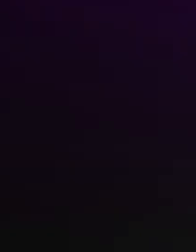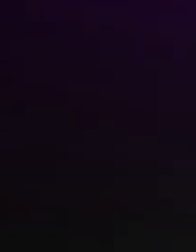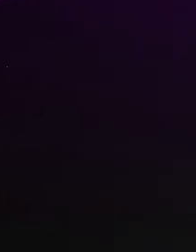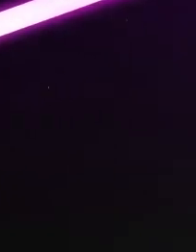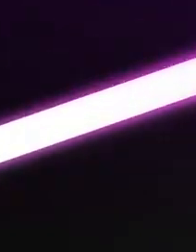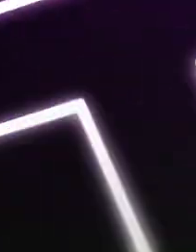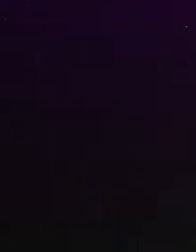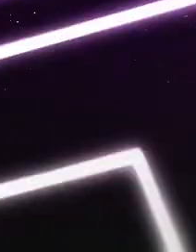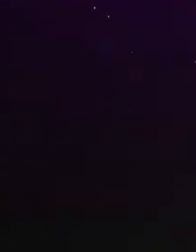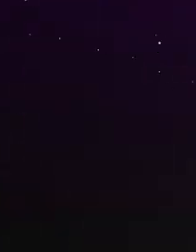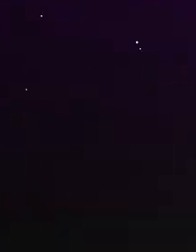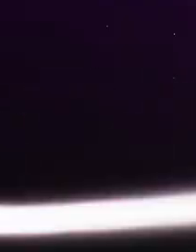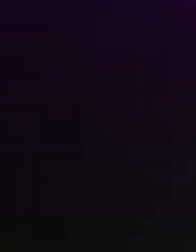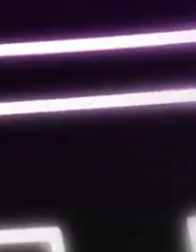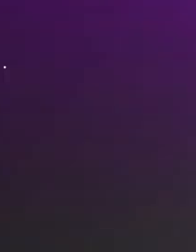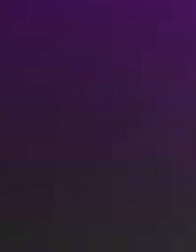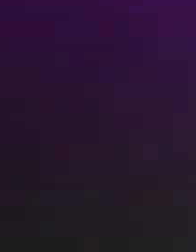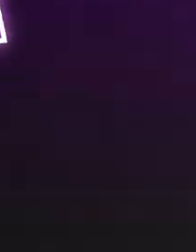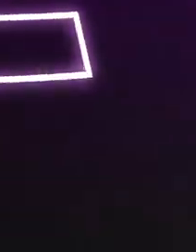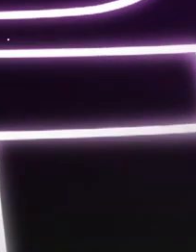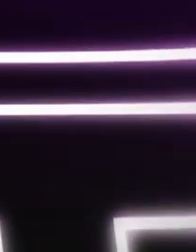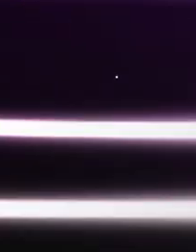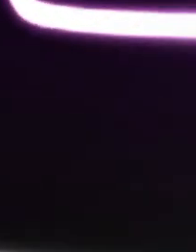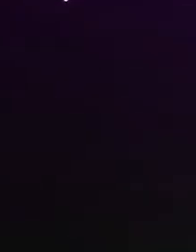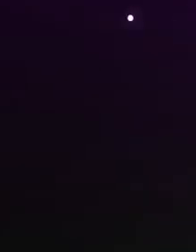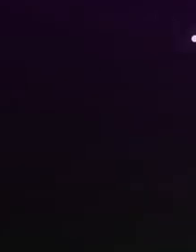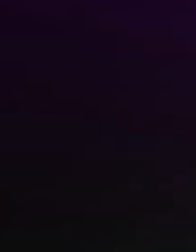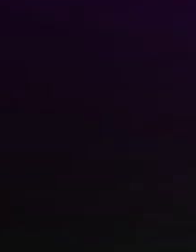안녕! 안녕!